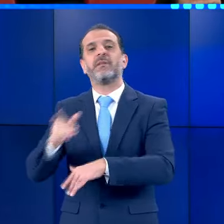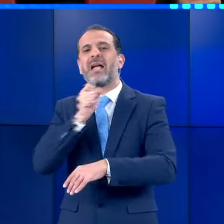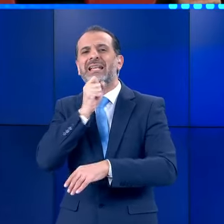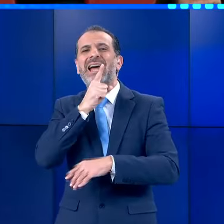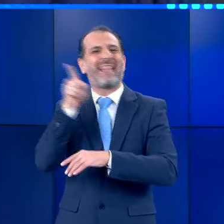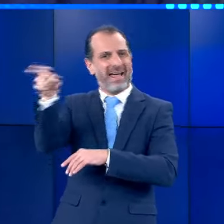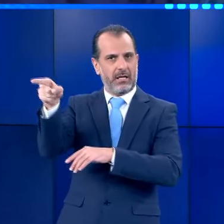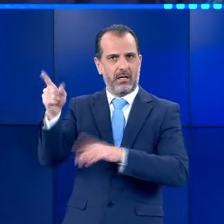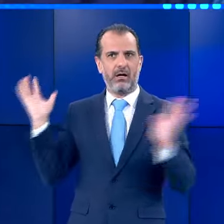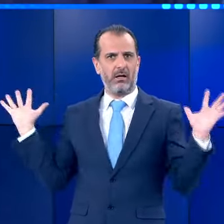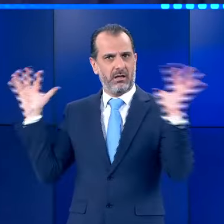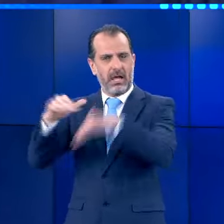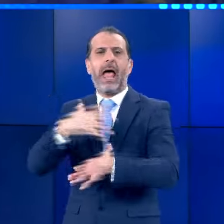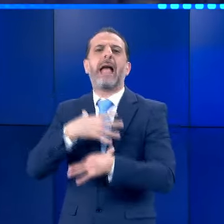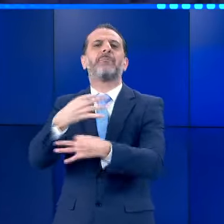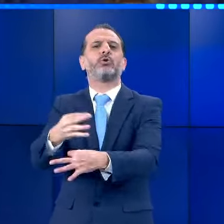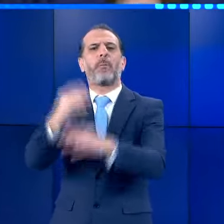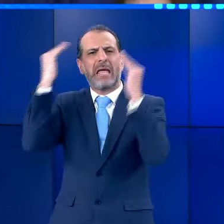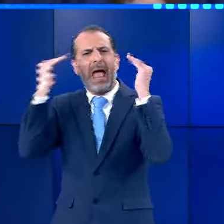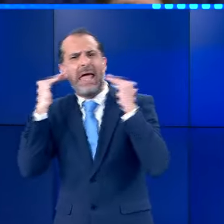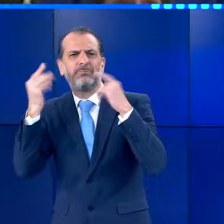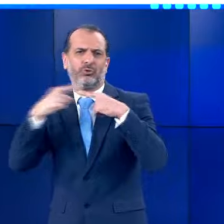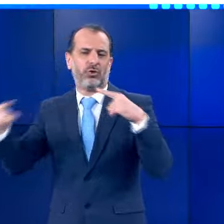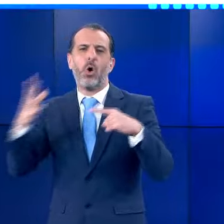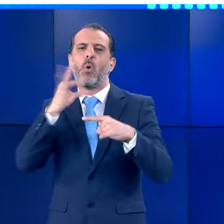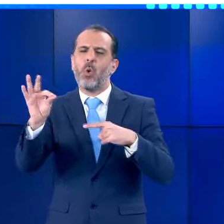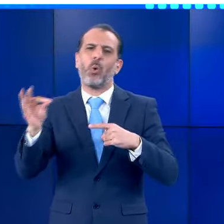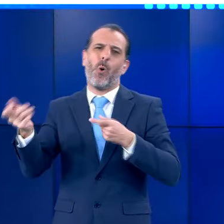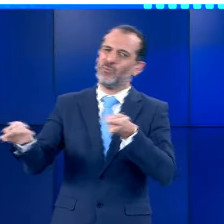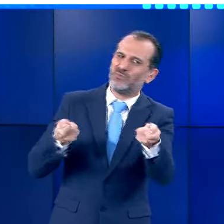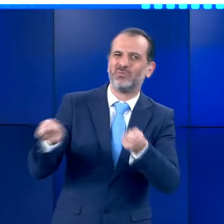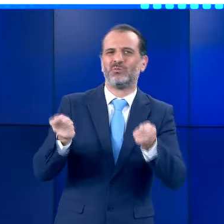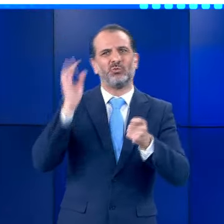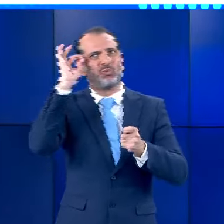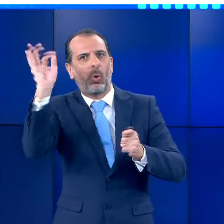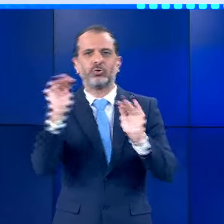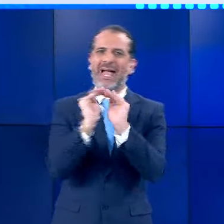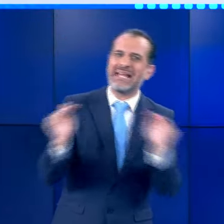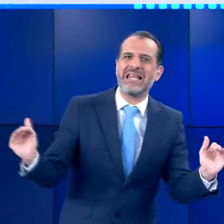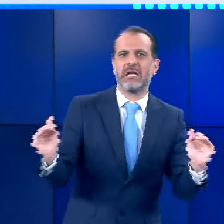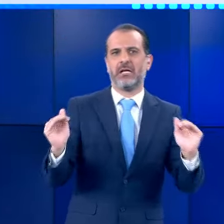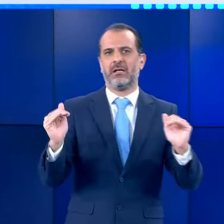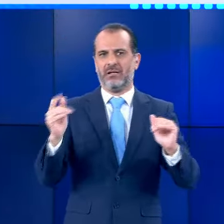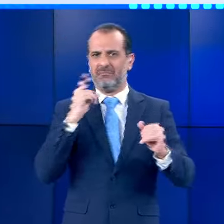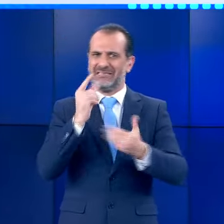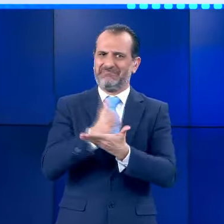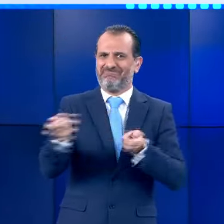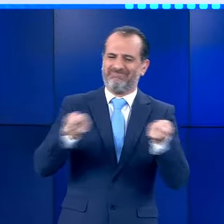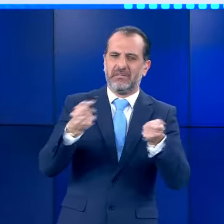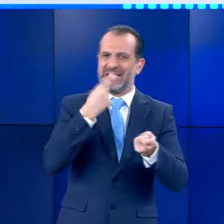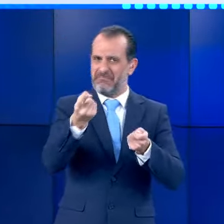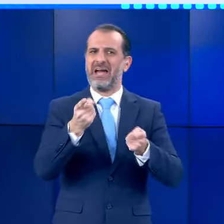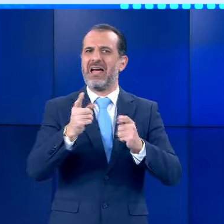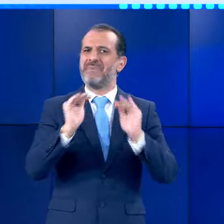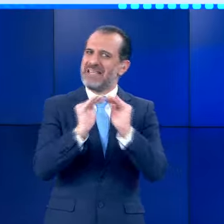Κατάρ για κατάπαυση του πυρός. Ο Αιγύπτιος πρόεδρος Αλσίση, η χώρα του οποίου είναι εκ των διαμεσολαβητών, πρότεινε εκεί